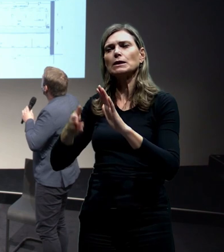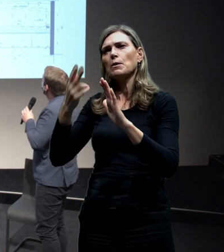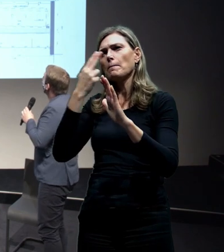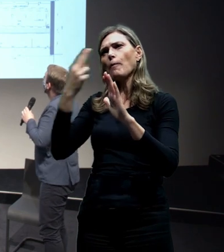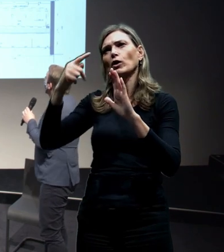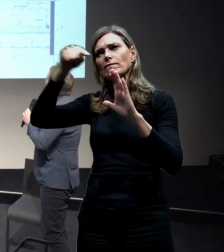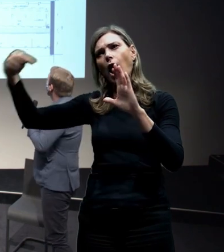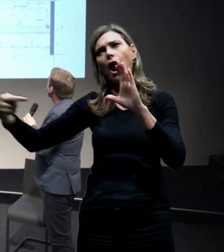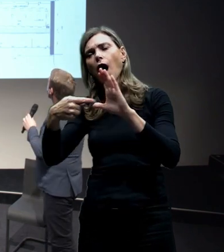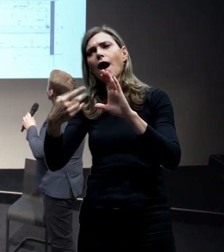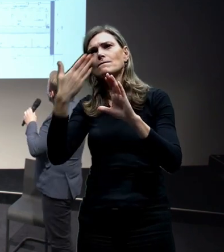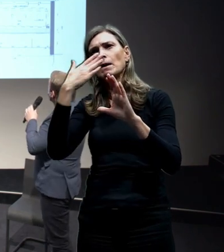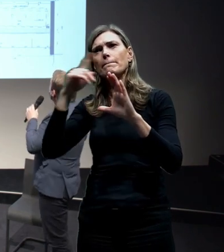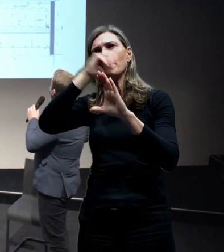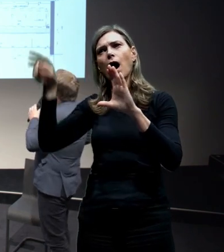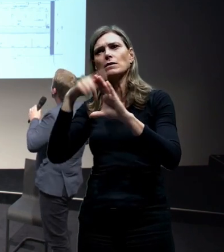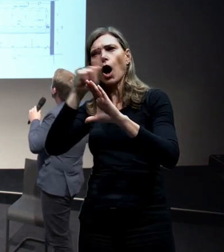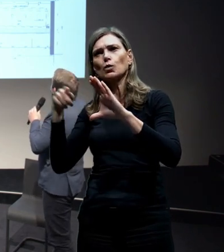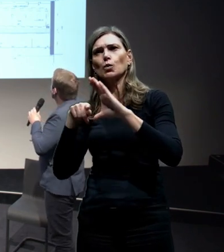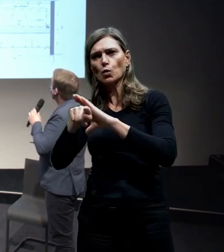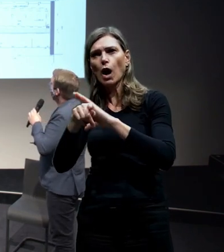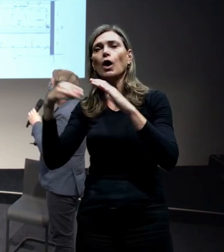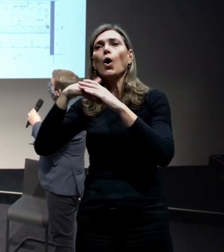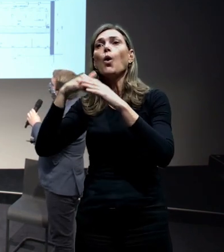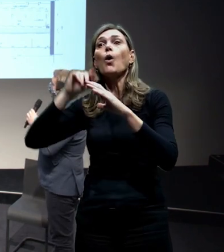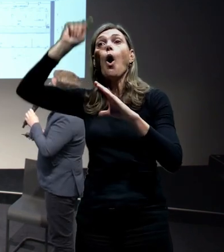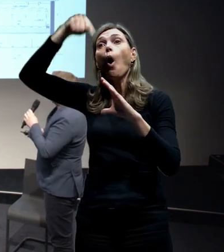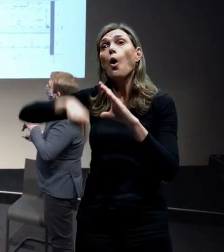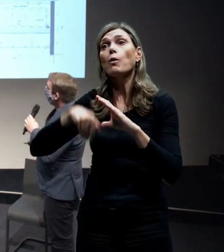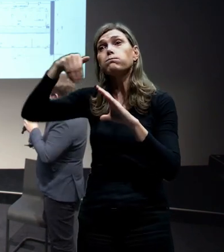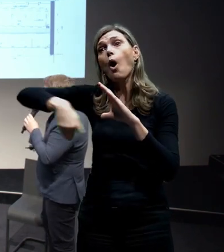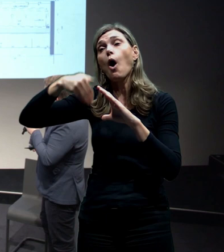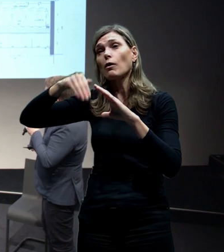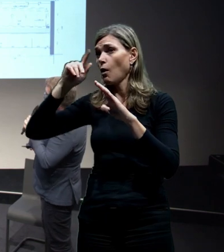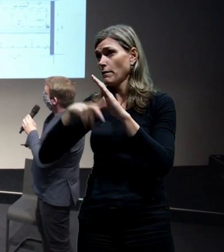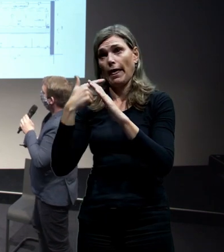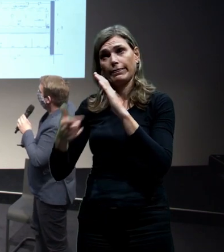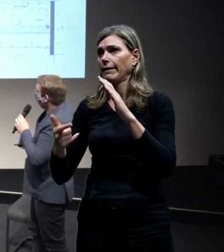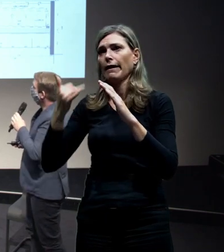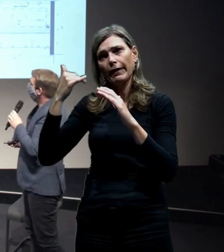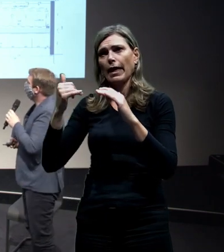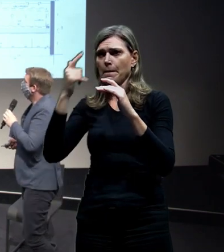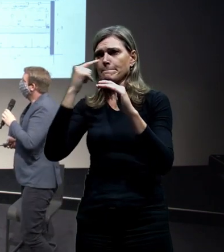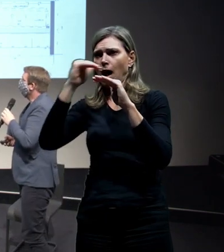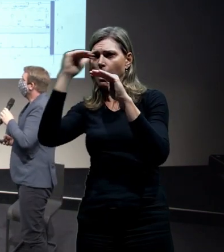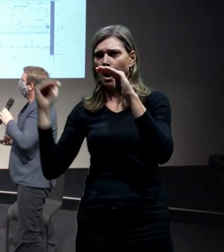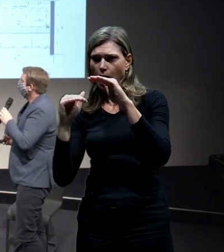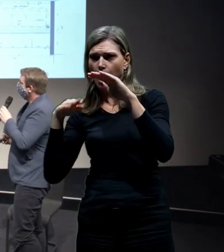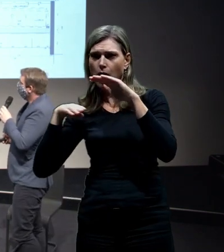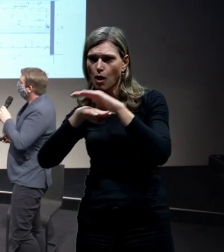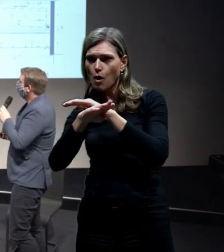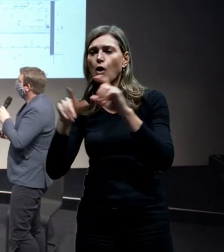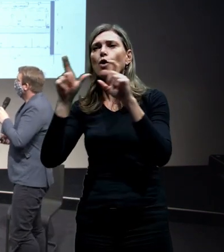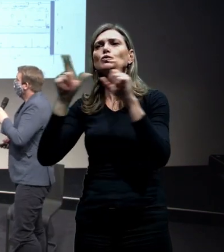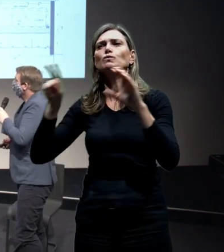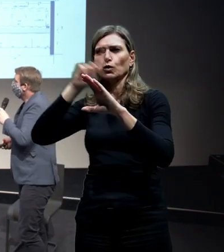stavby, které jsou odloženy relativně mělce pod terénem, ale díky tomu, že sem budou tunely umístěny, tak vlastně